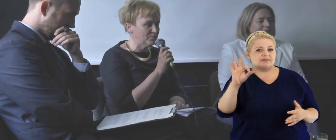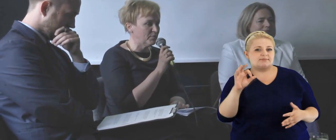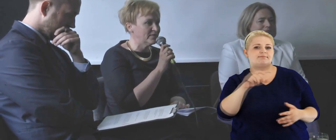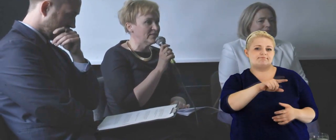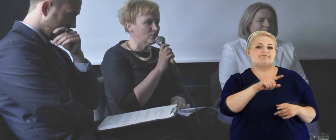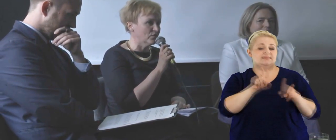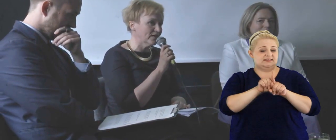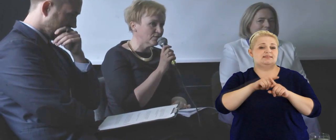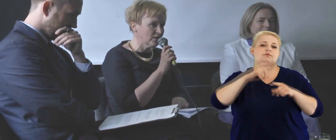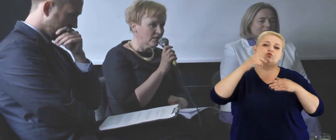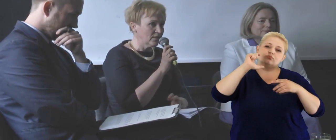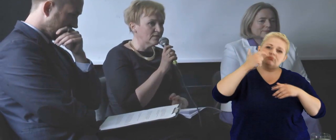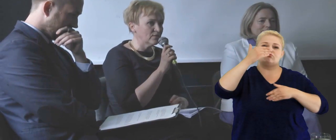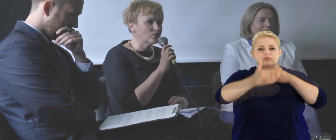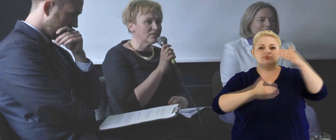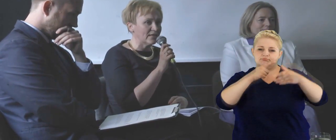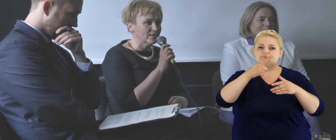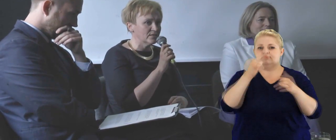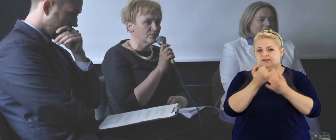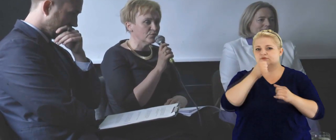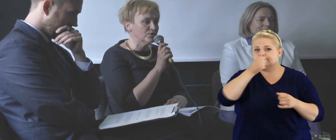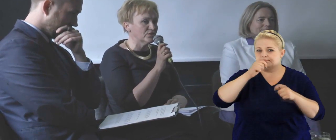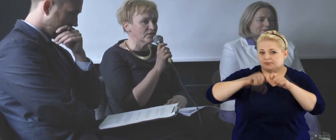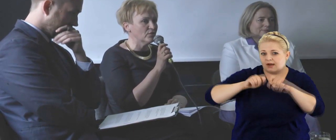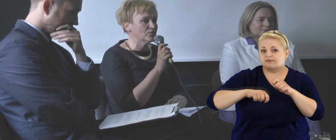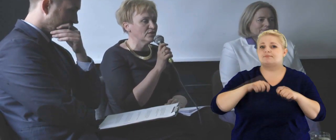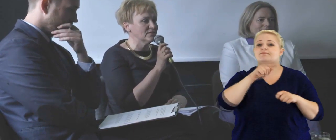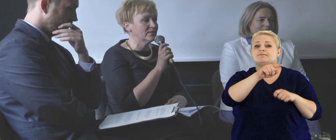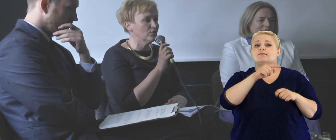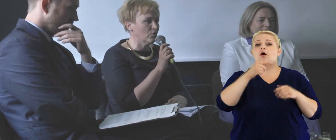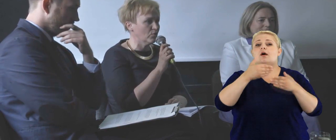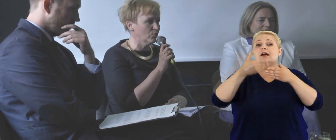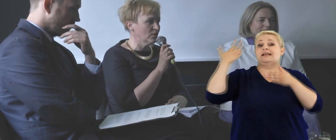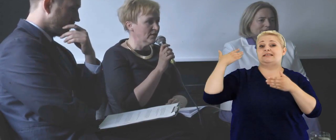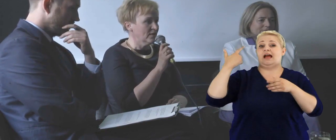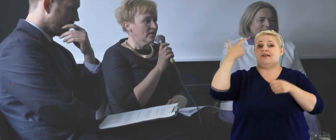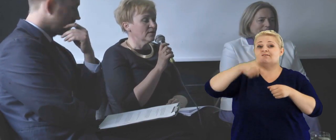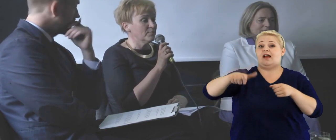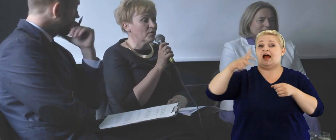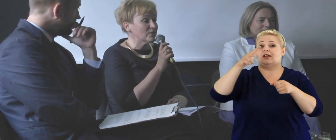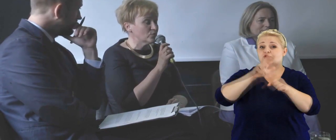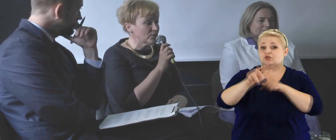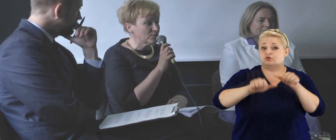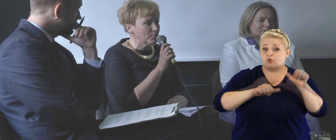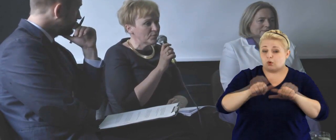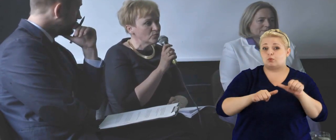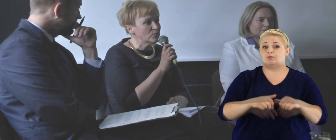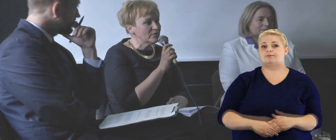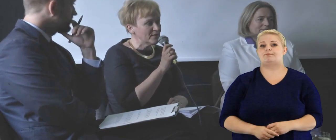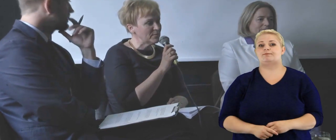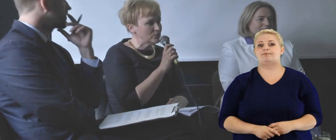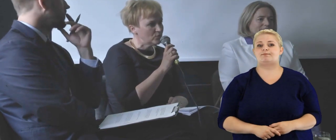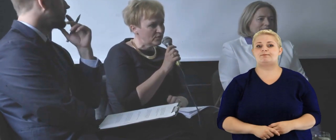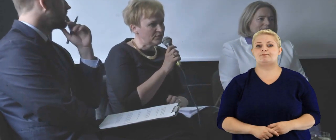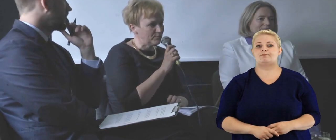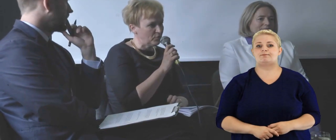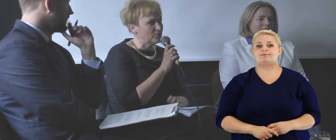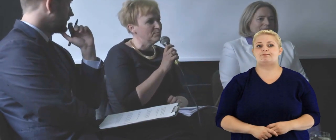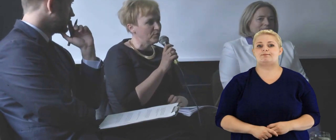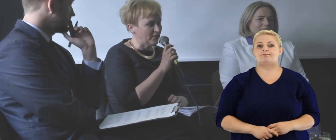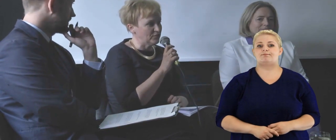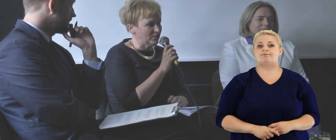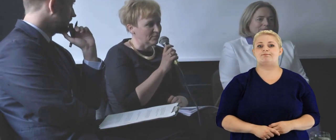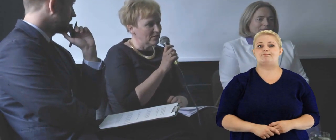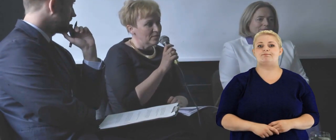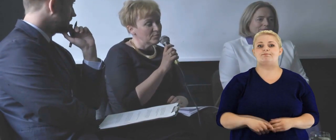jakiś czas przeprowadza sondaż. I ten ostatni, z 2013 roku, pokazuje, że po prostu nie wiemy, co kryje się